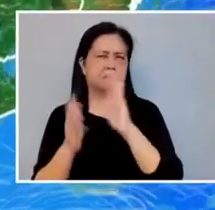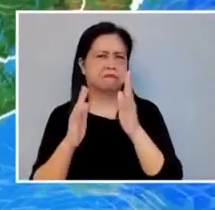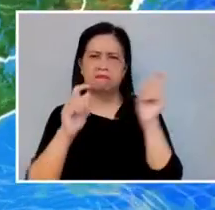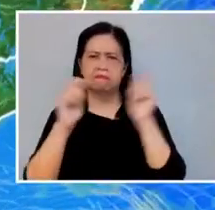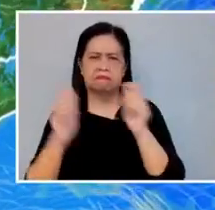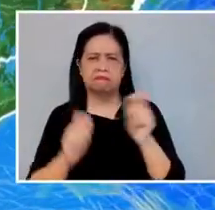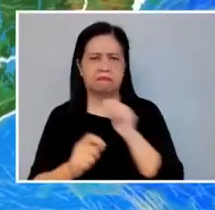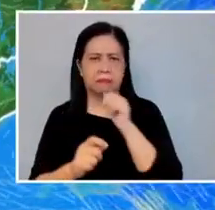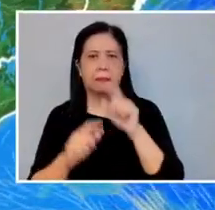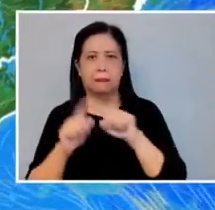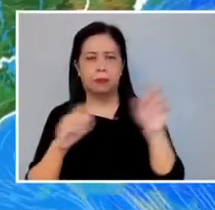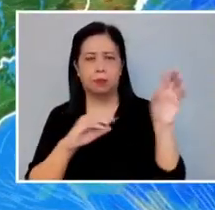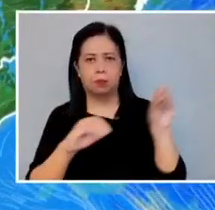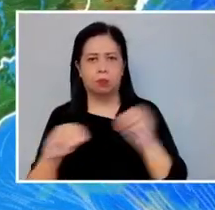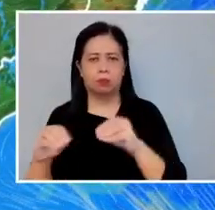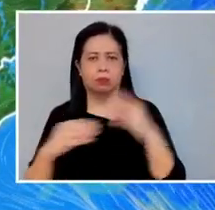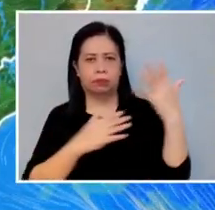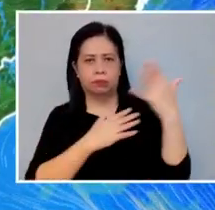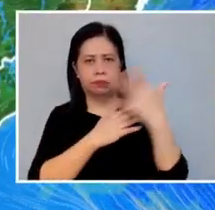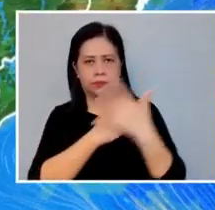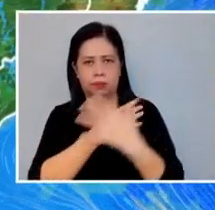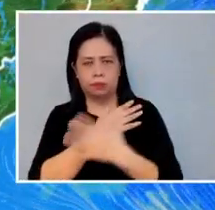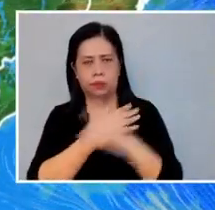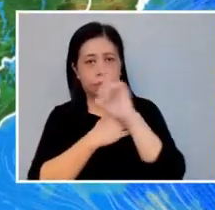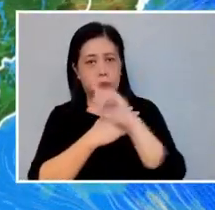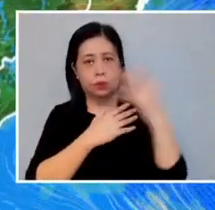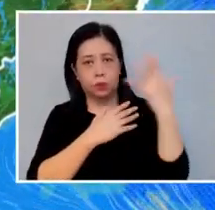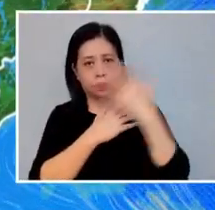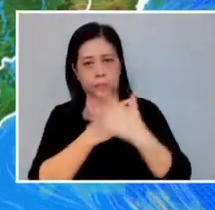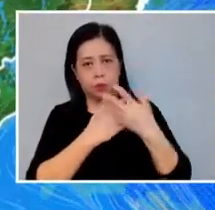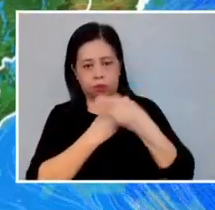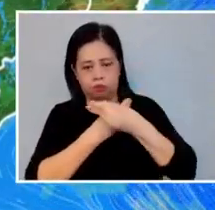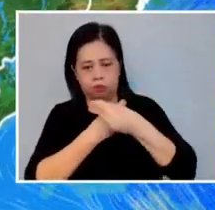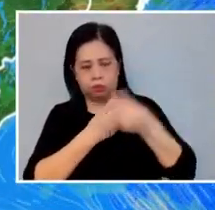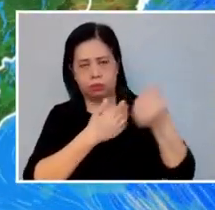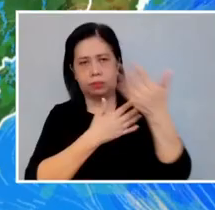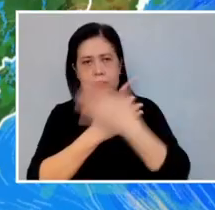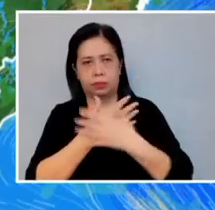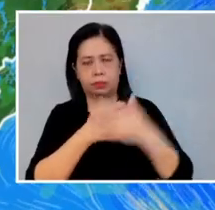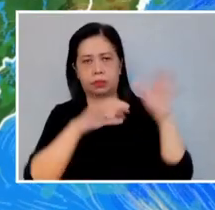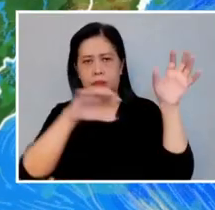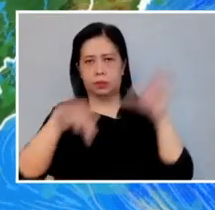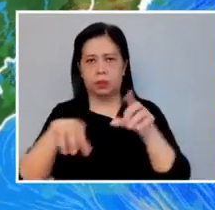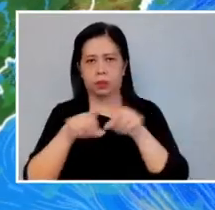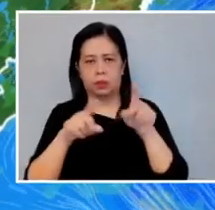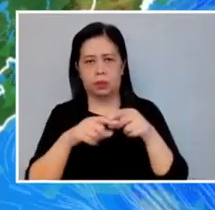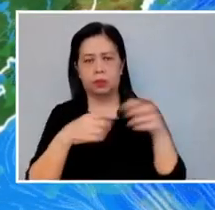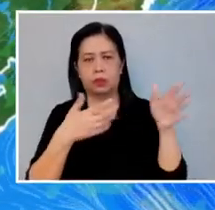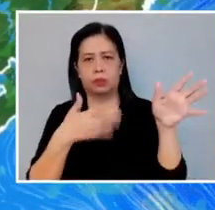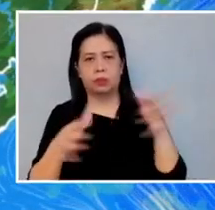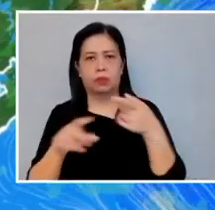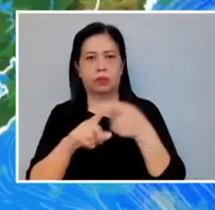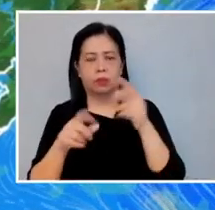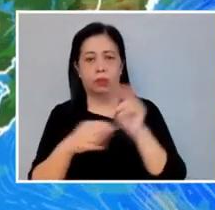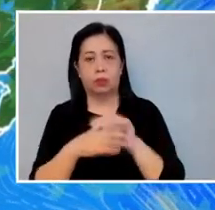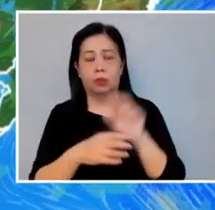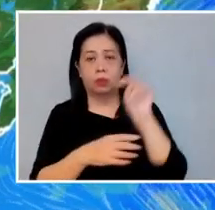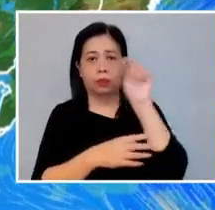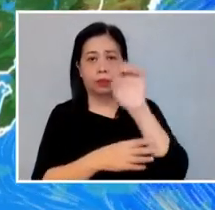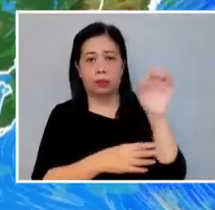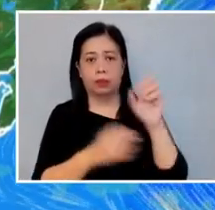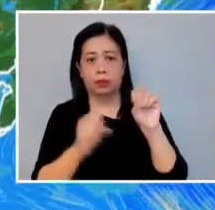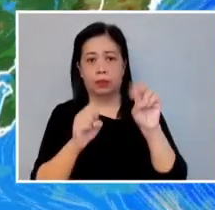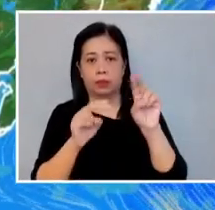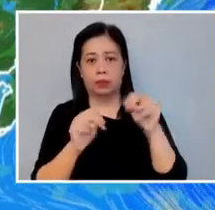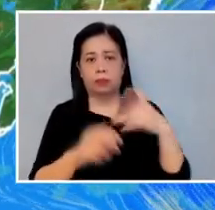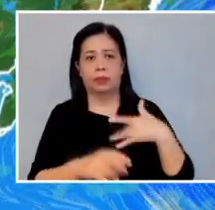pero kikilos ito papalapit sa Luzon bago tuluyang malusaw. Bubugso na rin ang hanging mula sa Hilagang Silangan sa linggo at